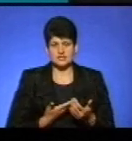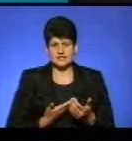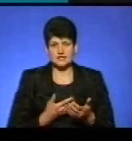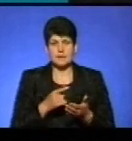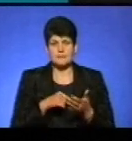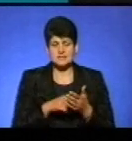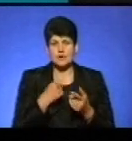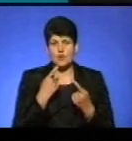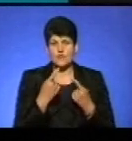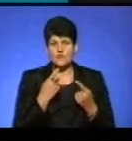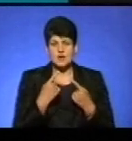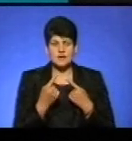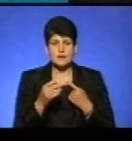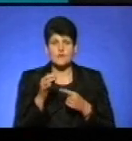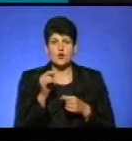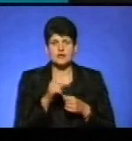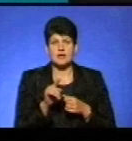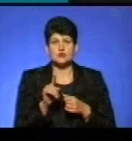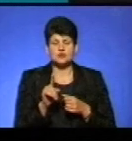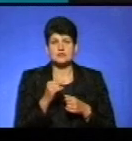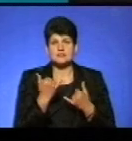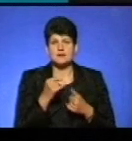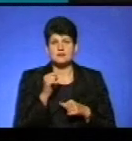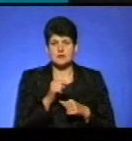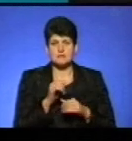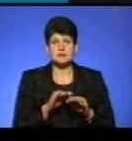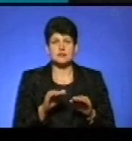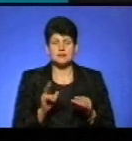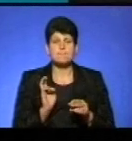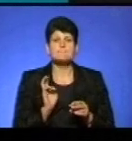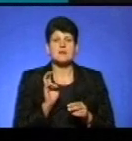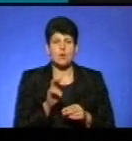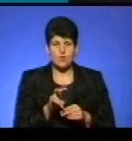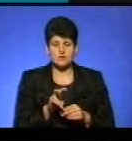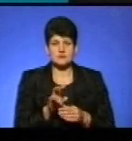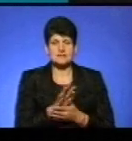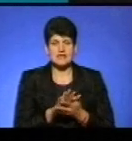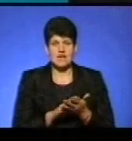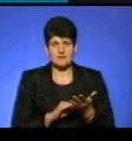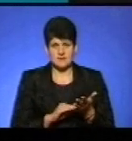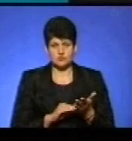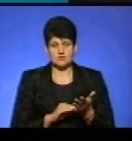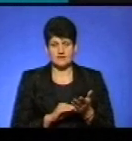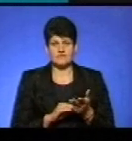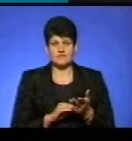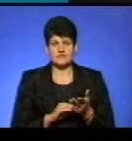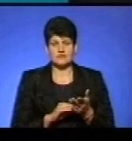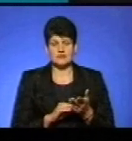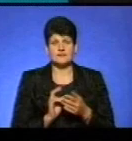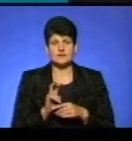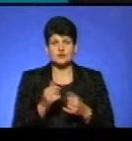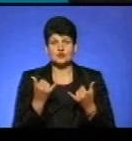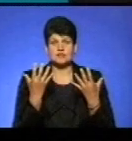говорила про те, що зараз там діти приходять, так, тобто, заяви пишуть, відвідування навіть на день